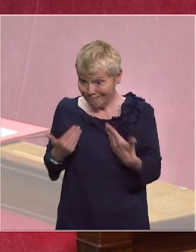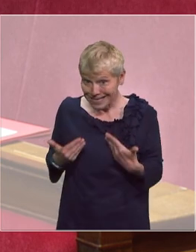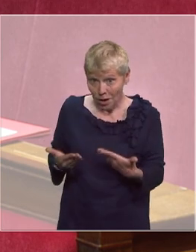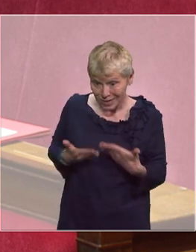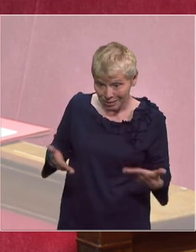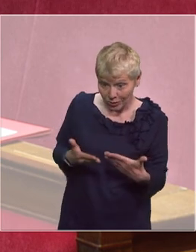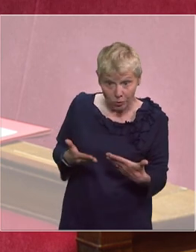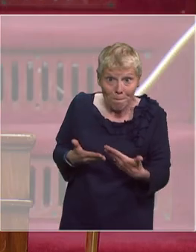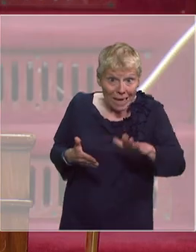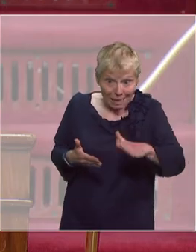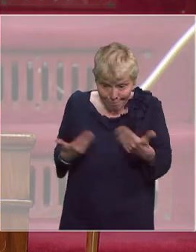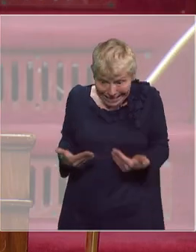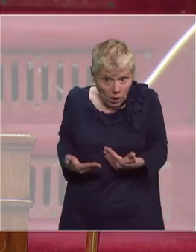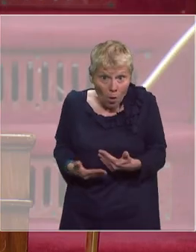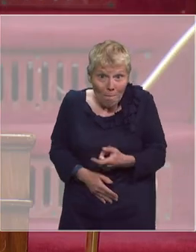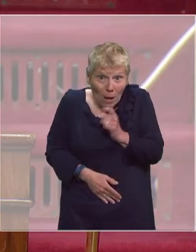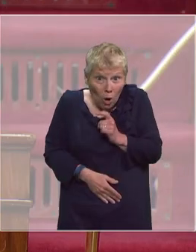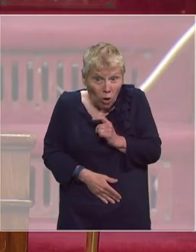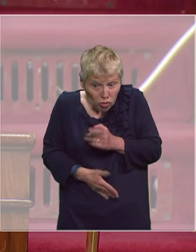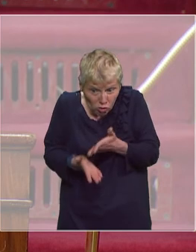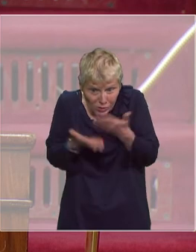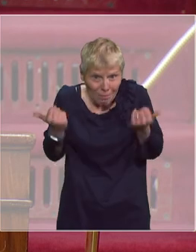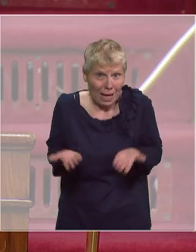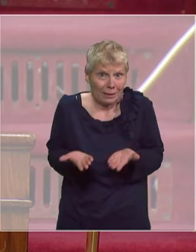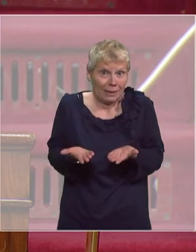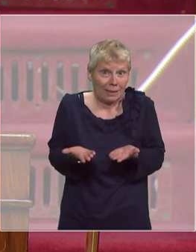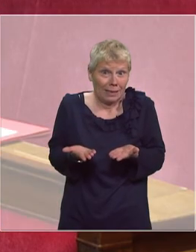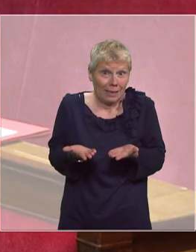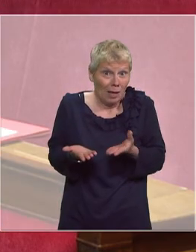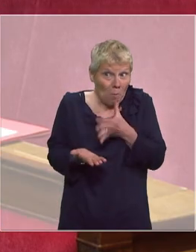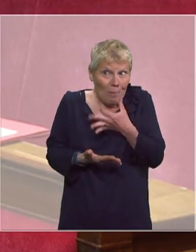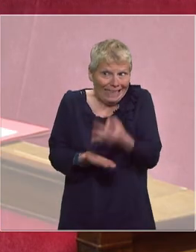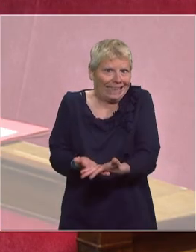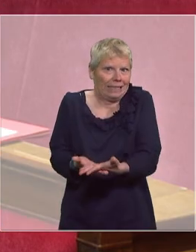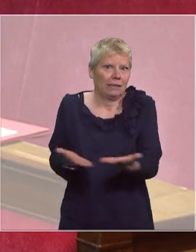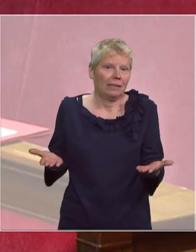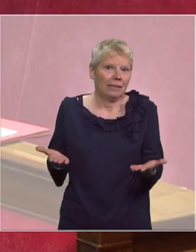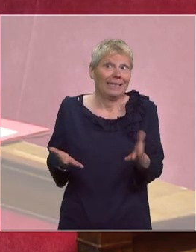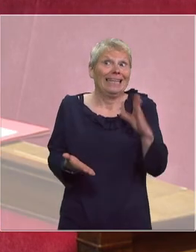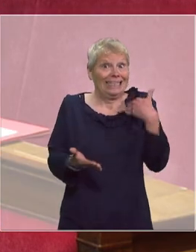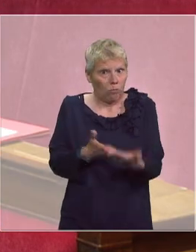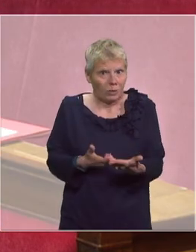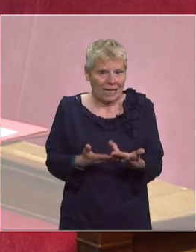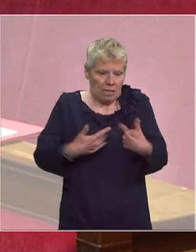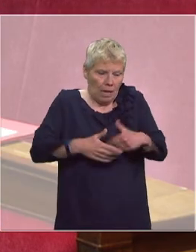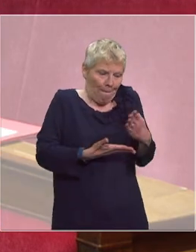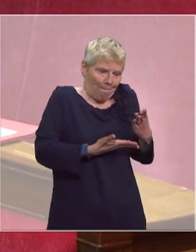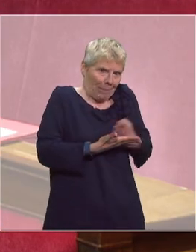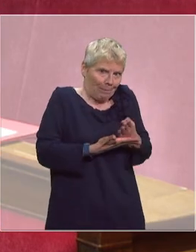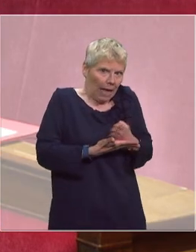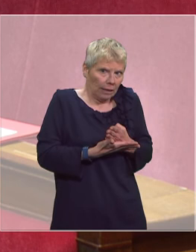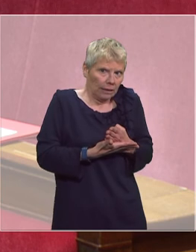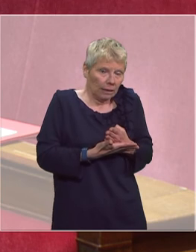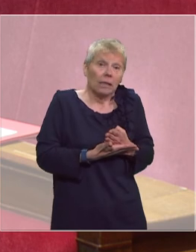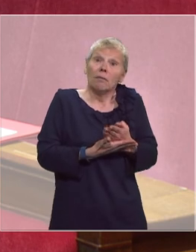pas encore, à des réponses dont nous ne disposons pas encore. C'est la raison pour laquelle nous nous préparons. Se préparer,